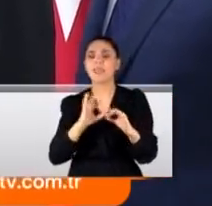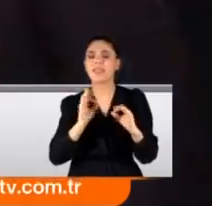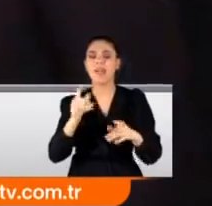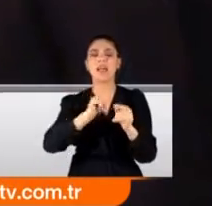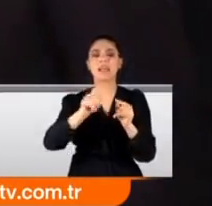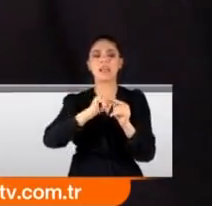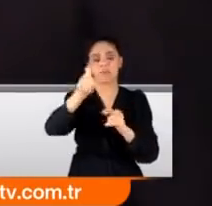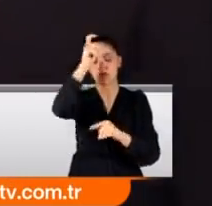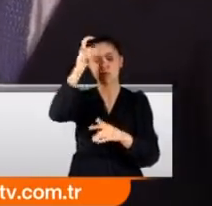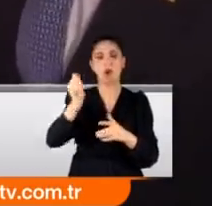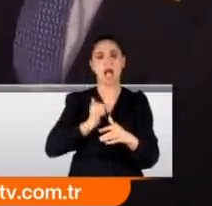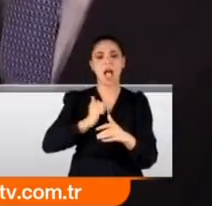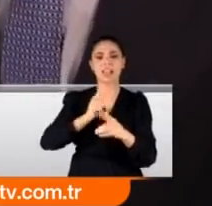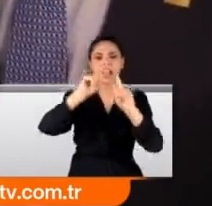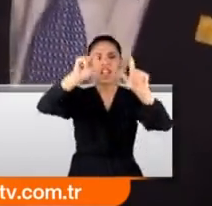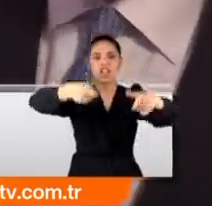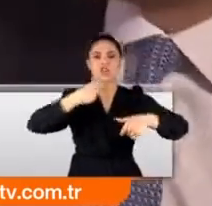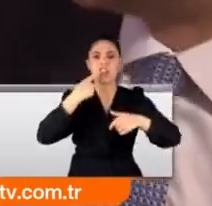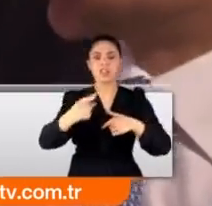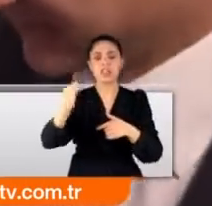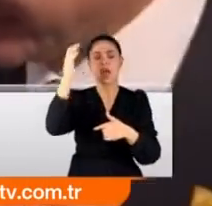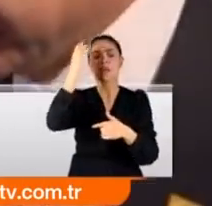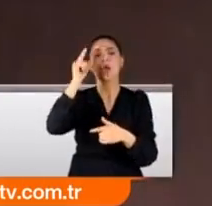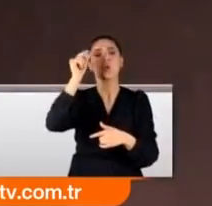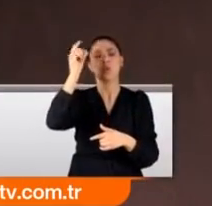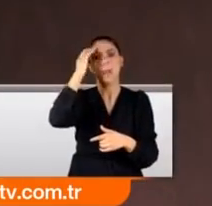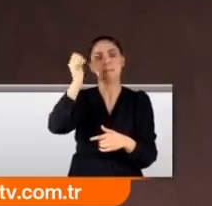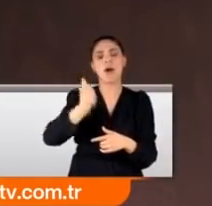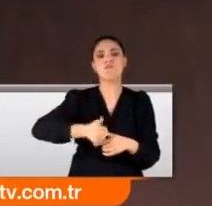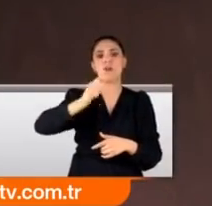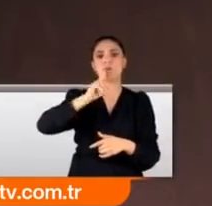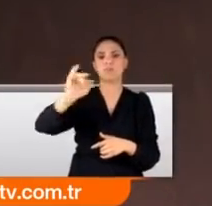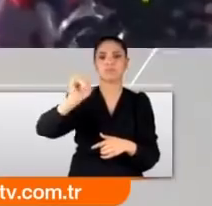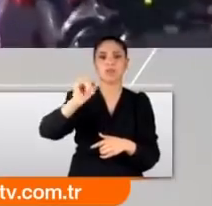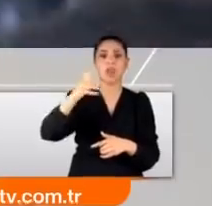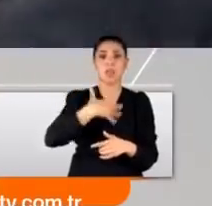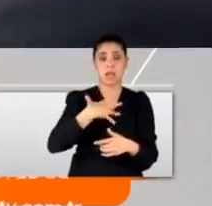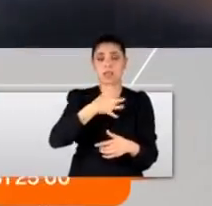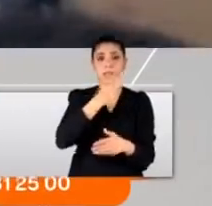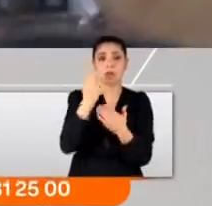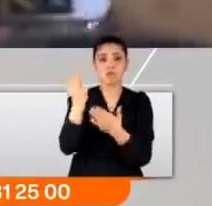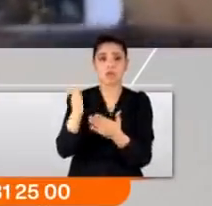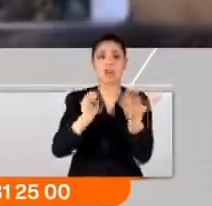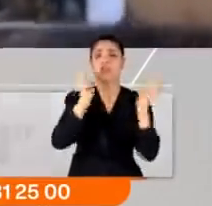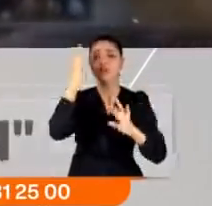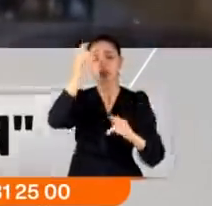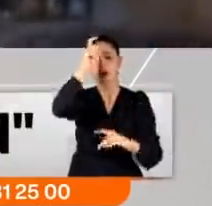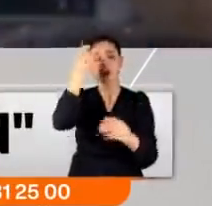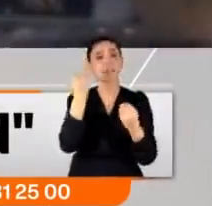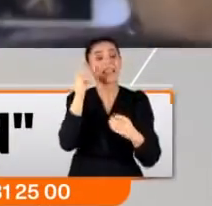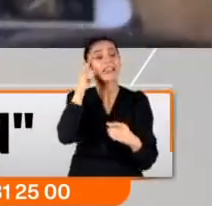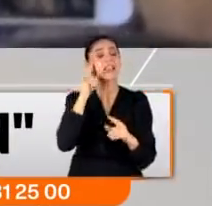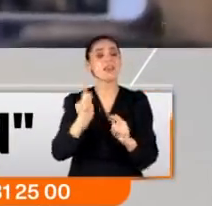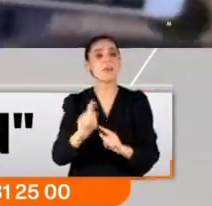diye niteleyen Yunanistan Başbakanı Miçotakis'e yönelikti. Önce haddini bileceksin ya. Çılgın Türkleri iyi tanıyacaksın. Bak